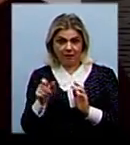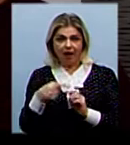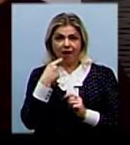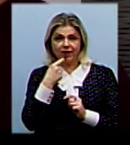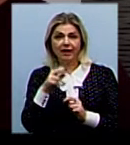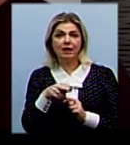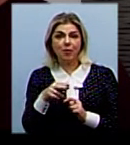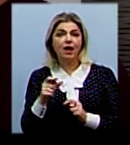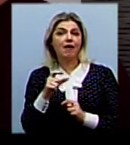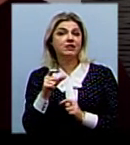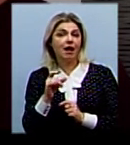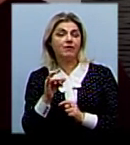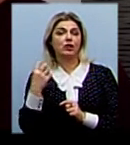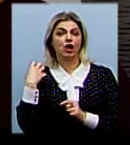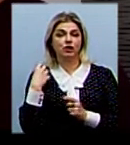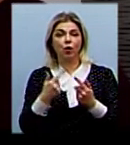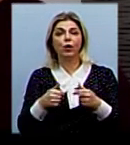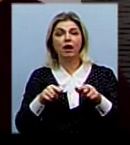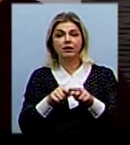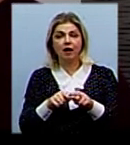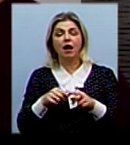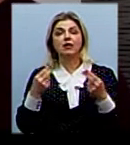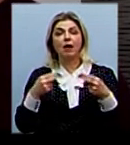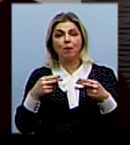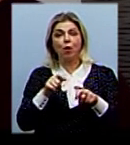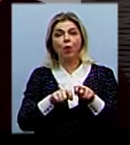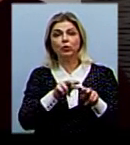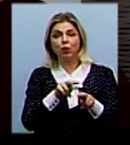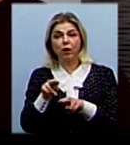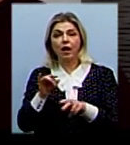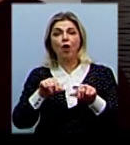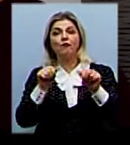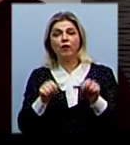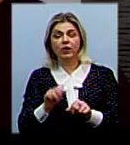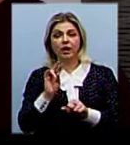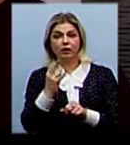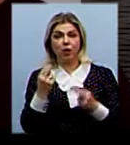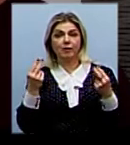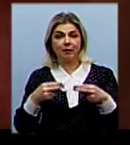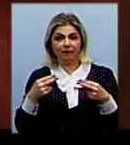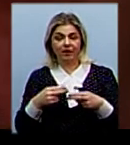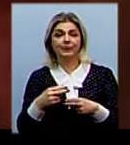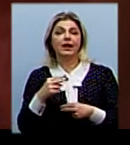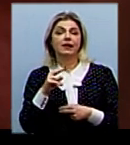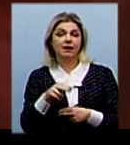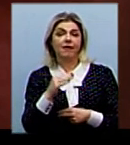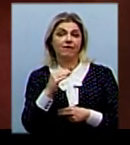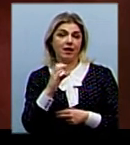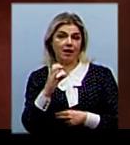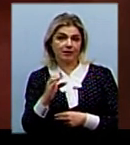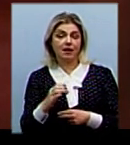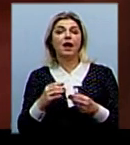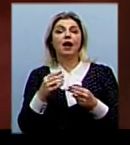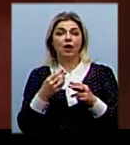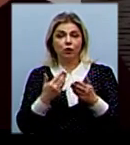Дмитро Євстаф'єв, начальник відділу організації митного контролю та оформлення Миколаївської митниці ДФС. Нові закони